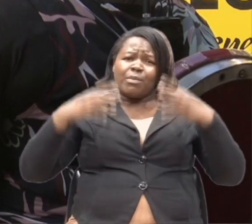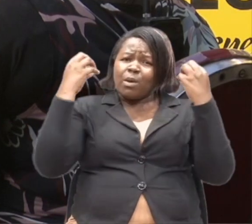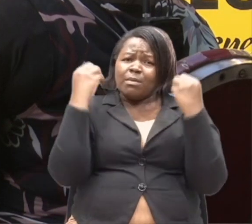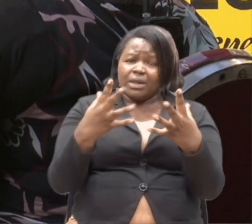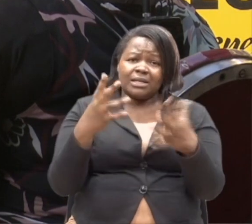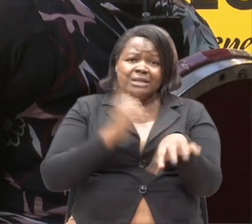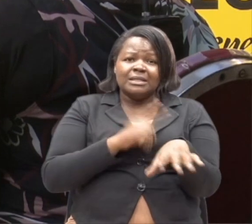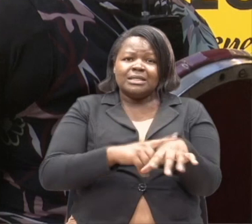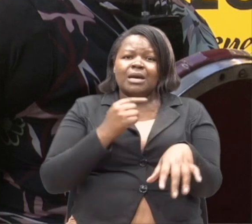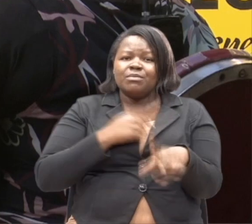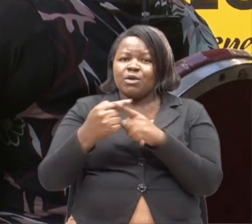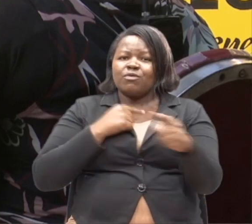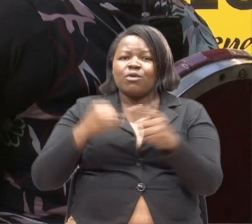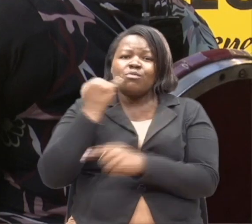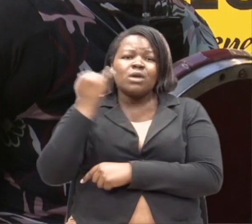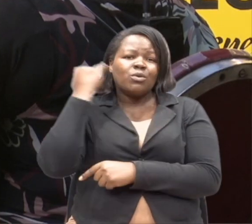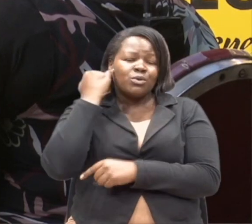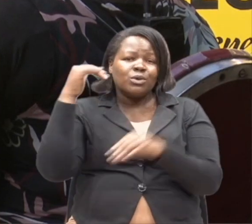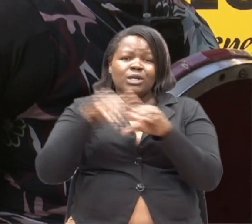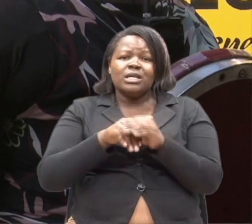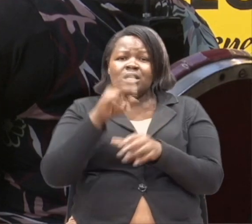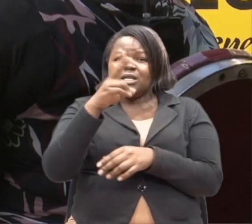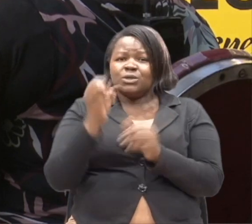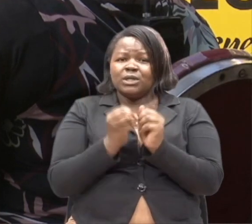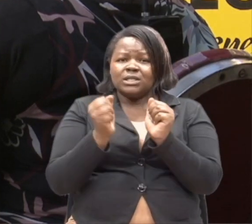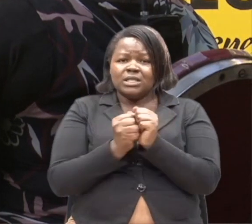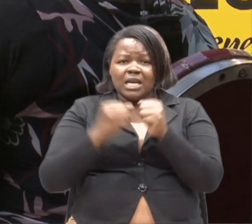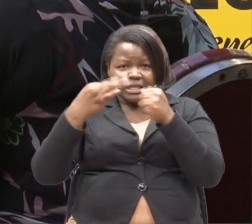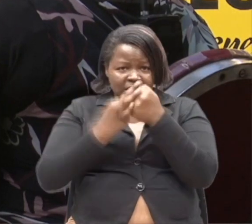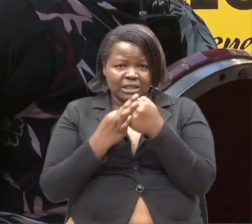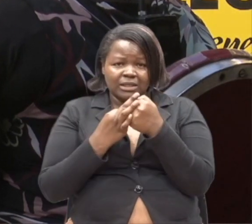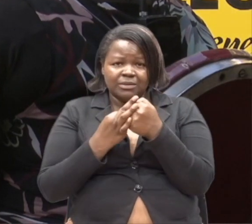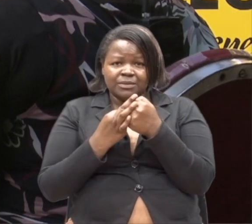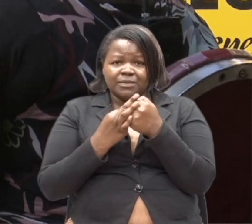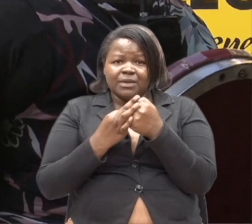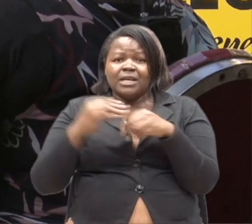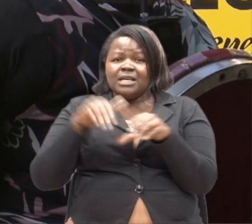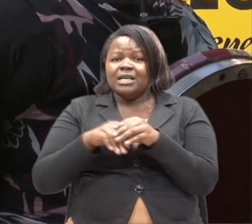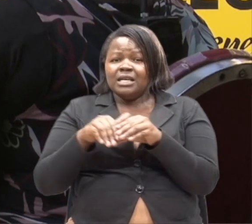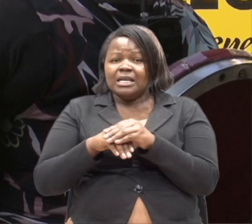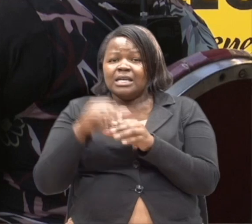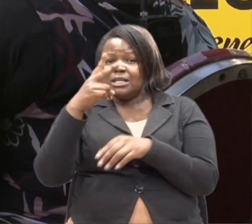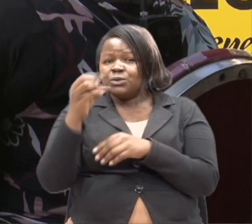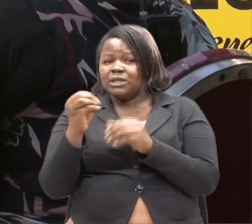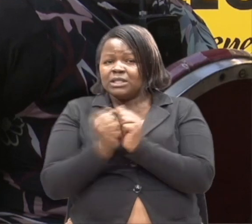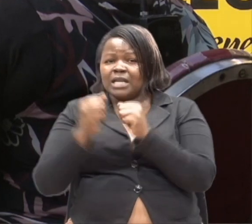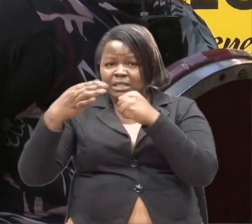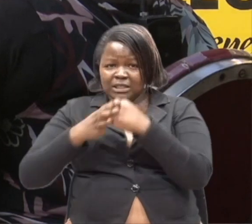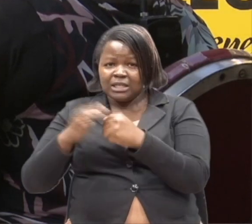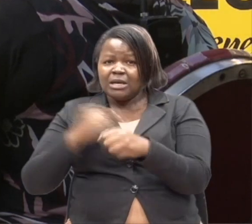Mara mmoja nilipo toka na kuru mwaka wa 1218. Mwaka wa 1219